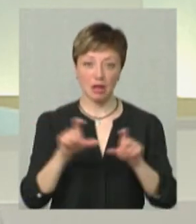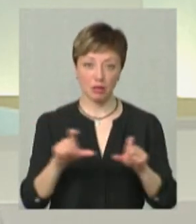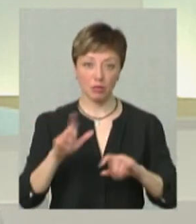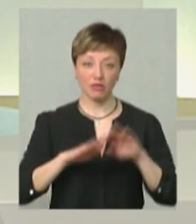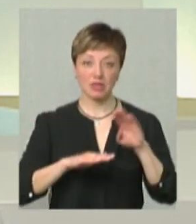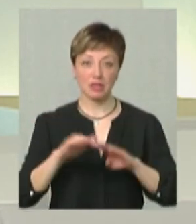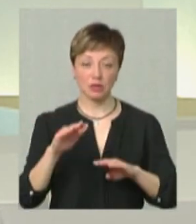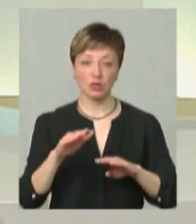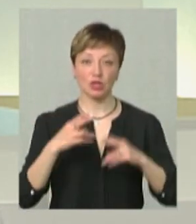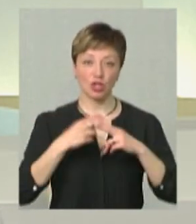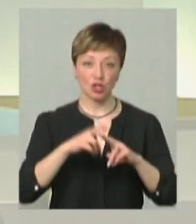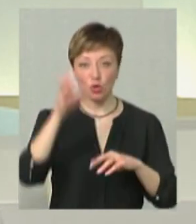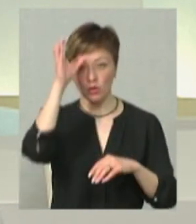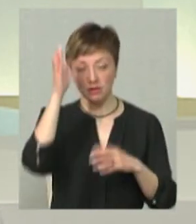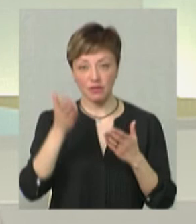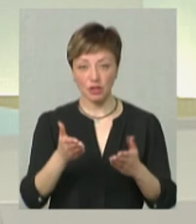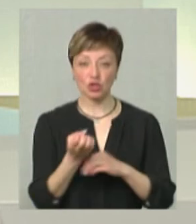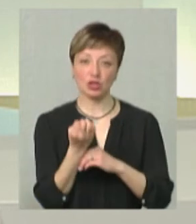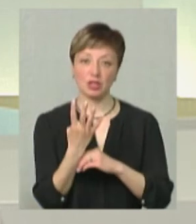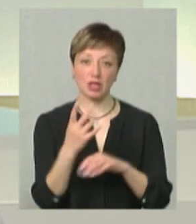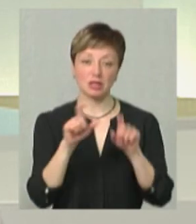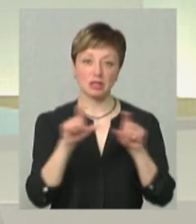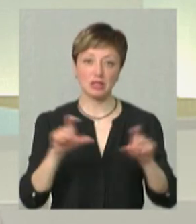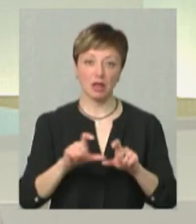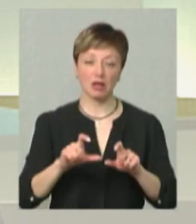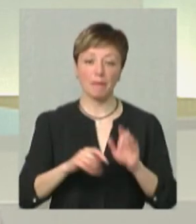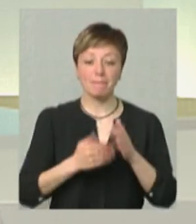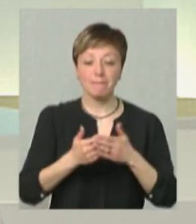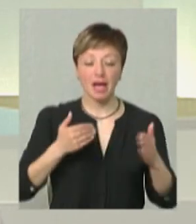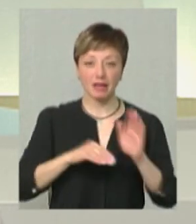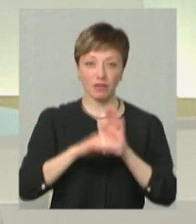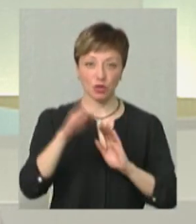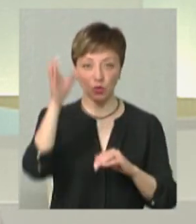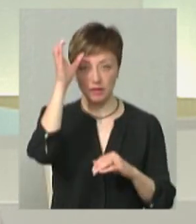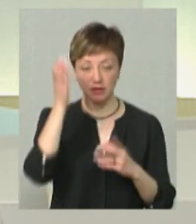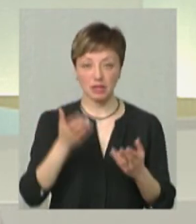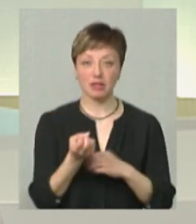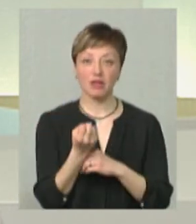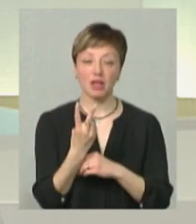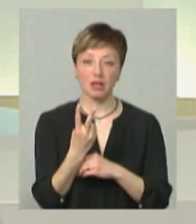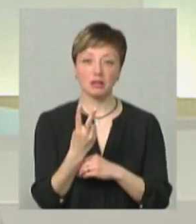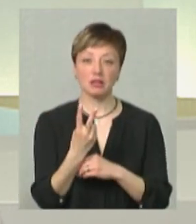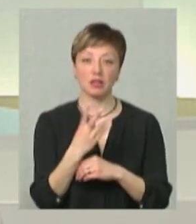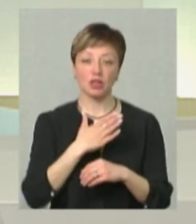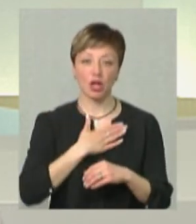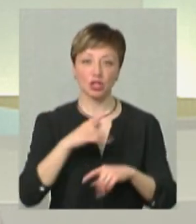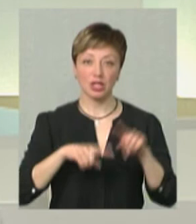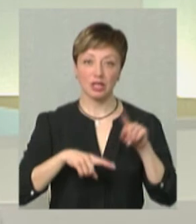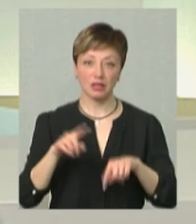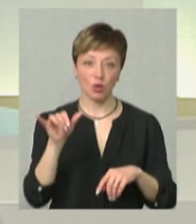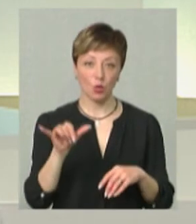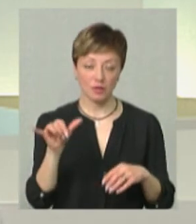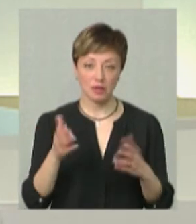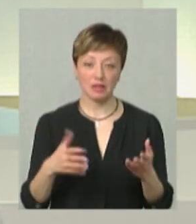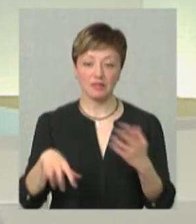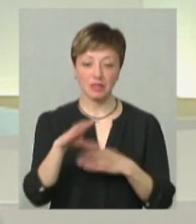професійно-технічної освіти, 14 закладів фахової передвищої освіти, 12 знову-таки наших рідних вищів.